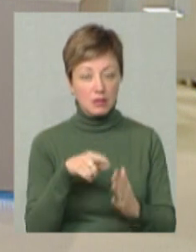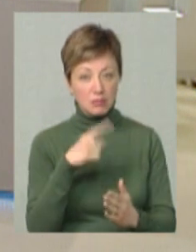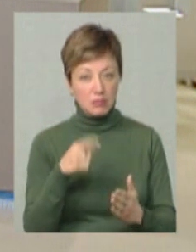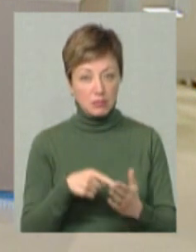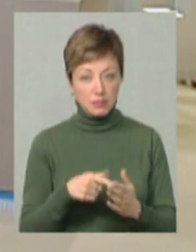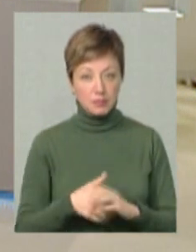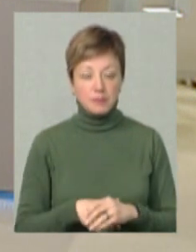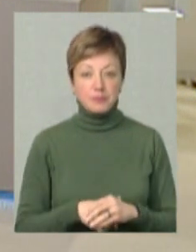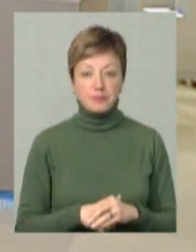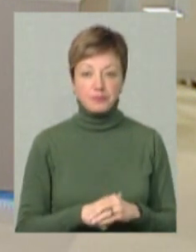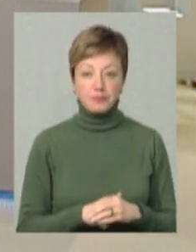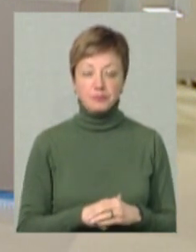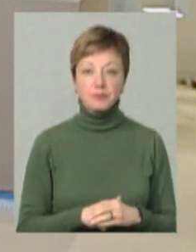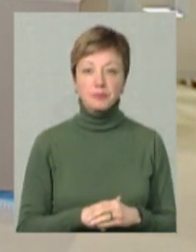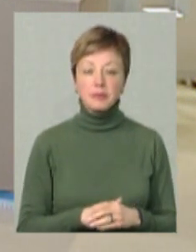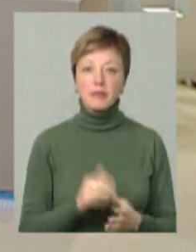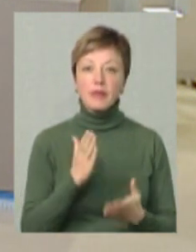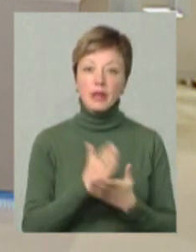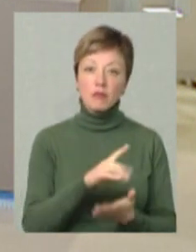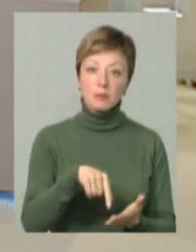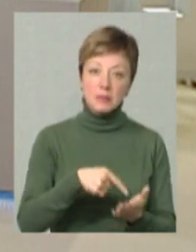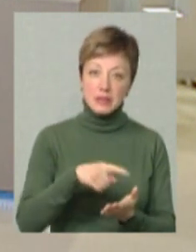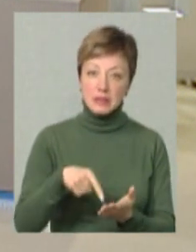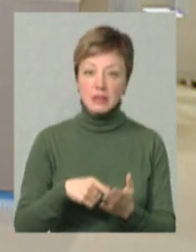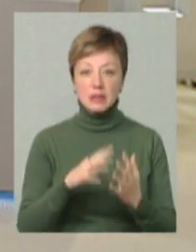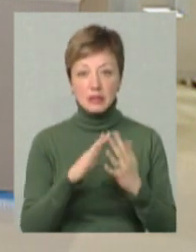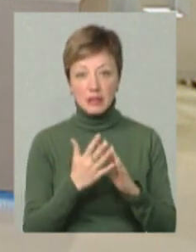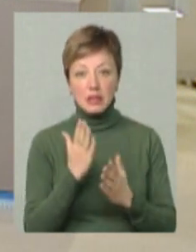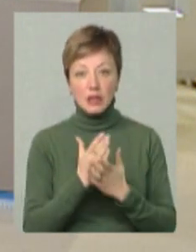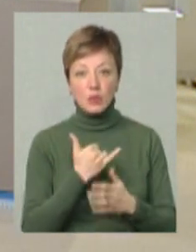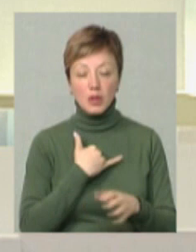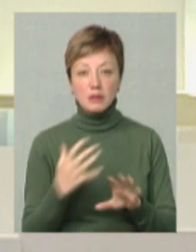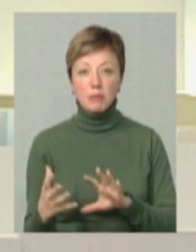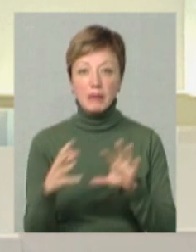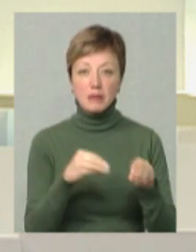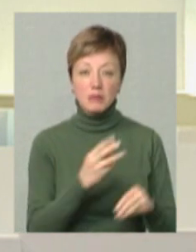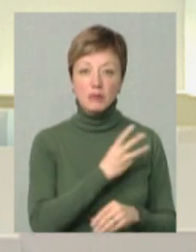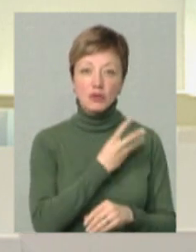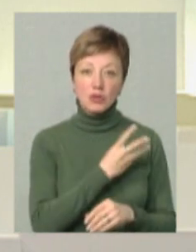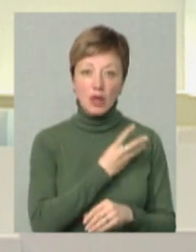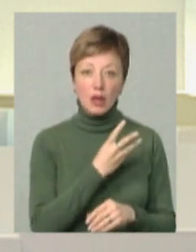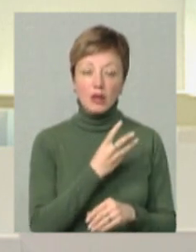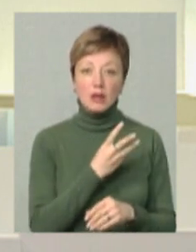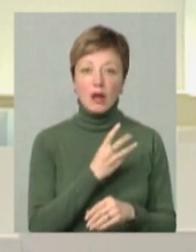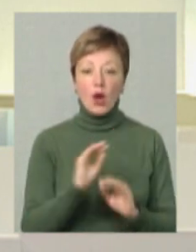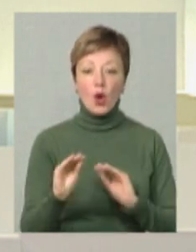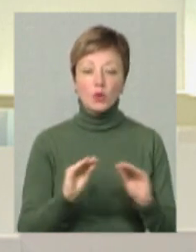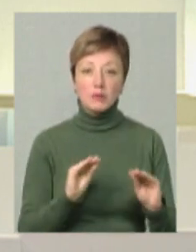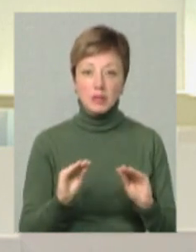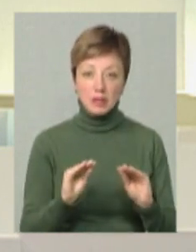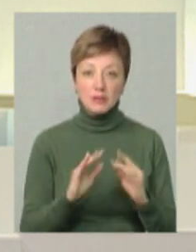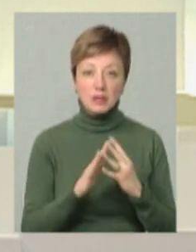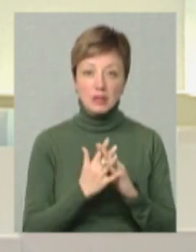селах? Є як і в містах, так і в селах є. Є в нас переселенці, які виявляють бажання саме розміститися